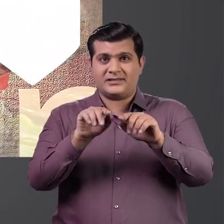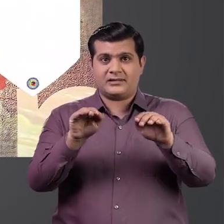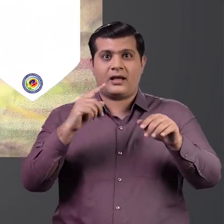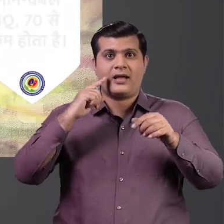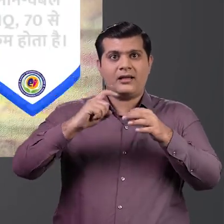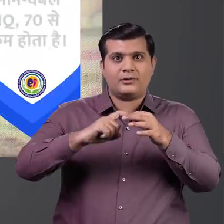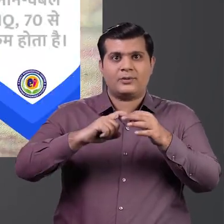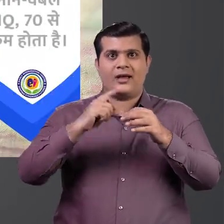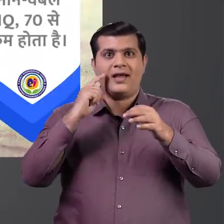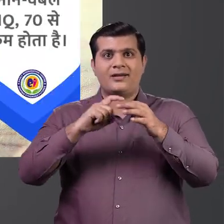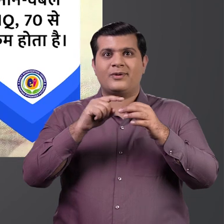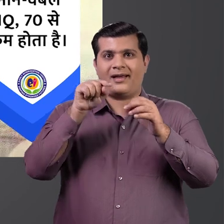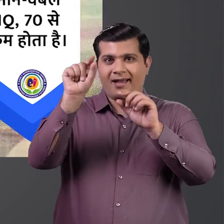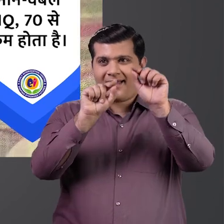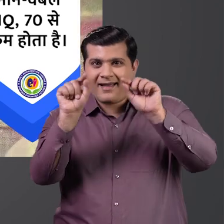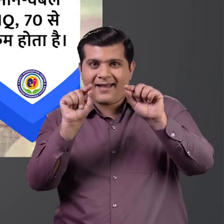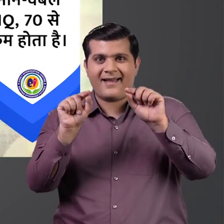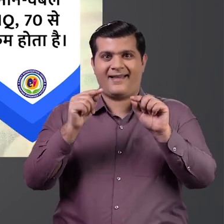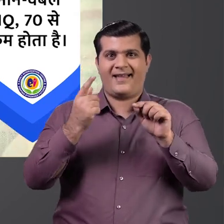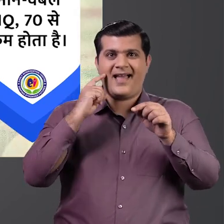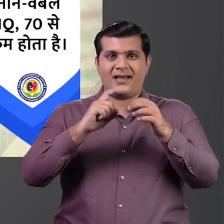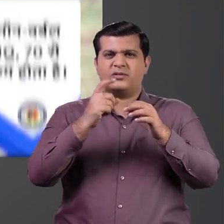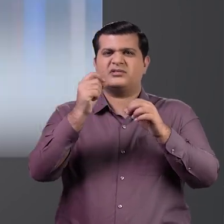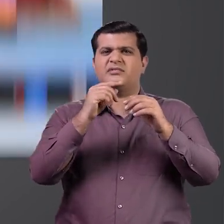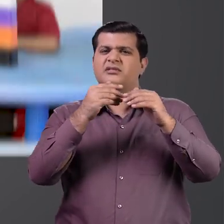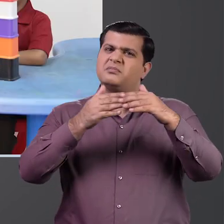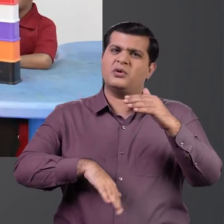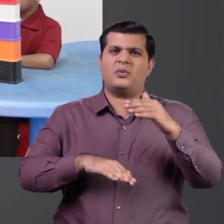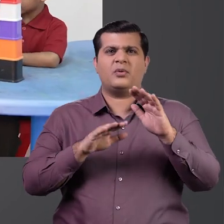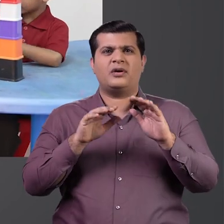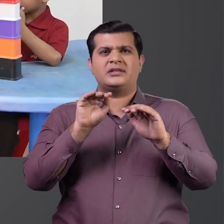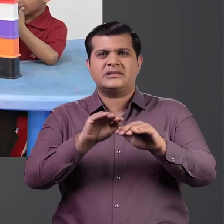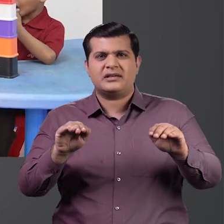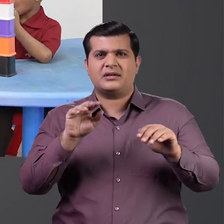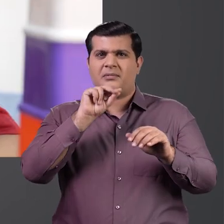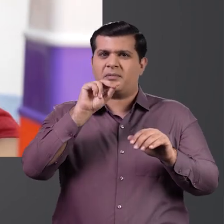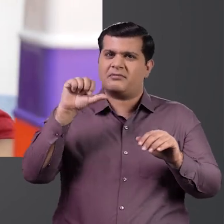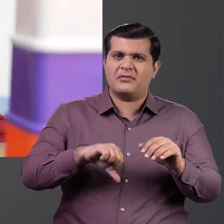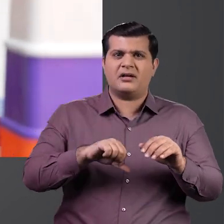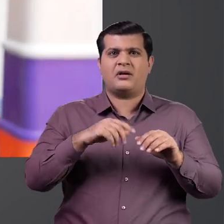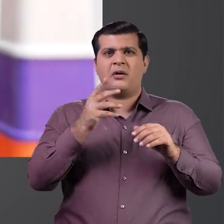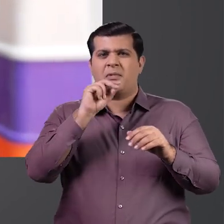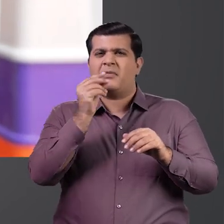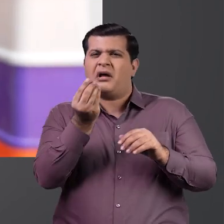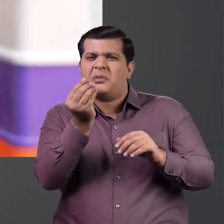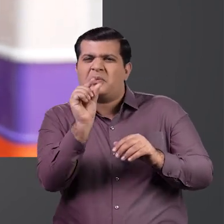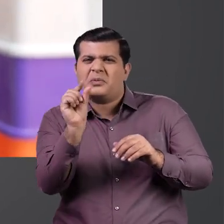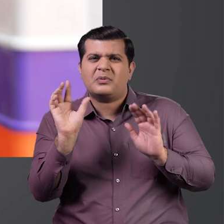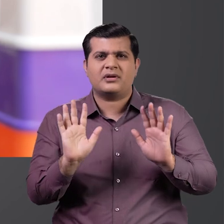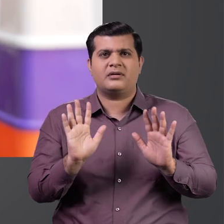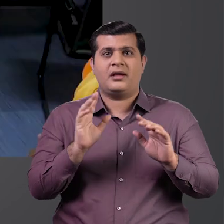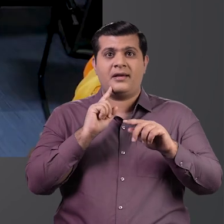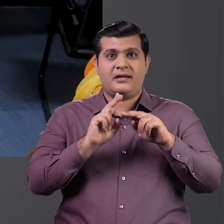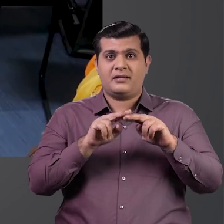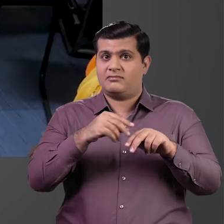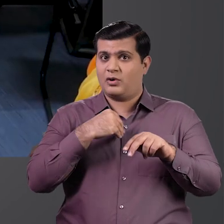बच्चों में नौन वर्बल आईक्यू 70 से कम होता है पीड़ित बच्चे वोकल साउंड का उपयोग नहीं या बहुत कम करते